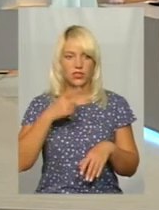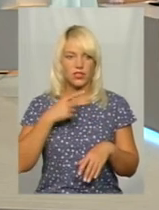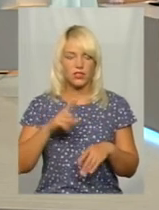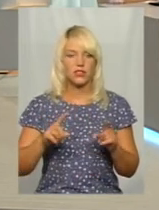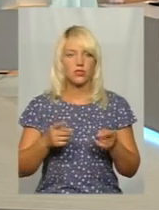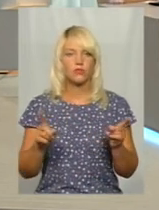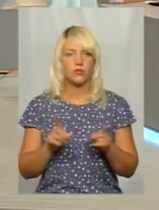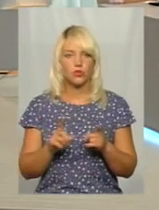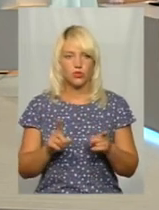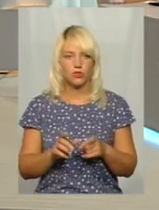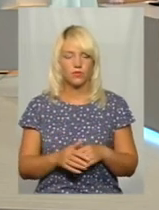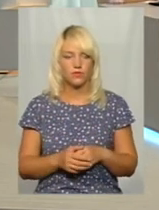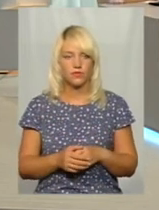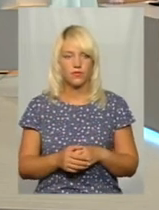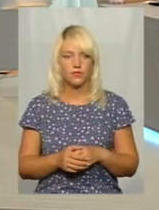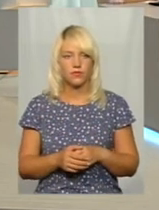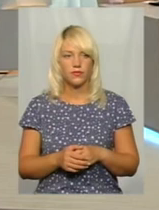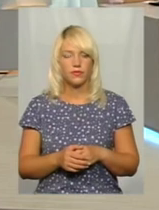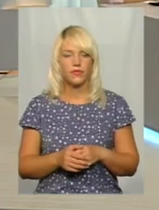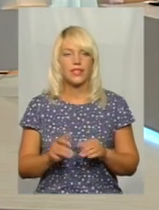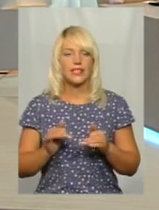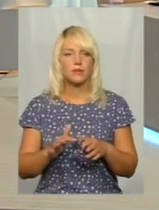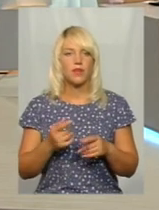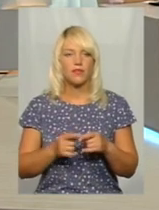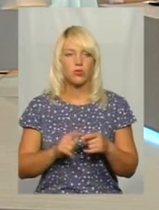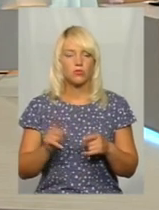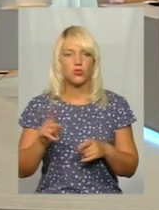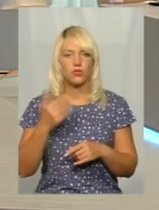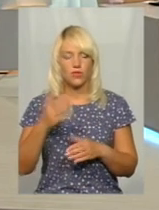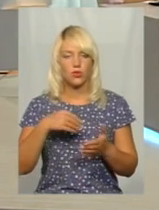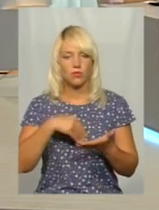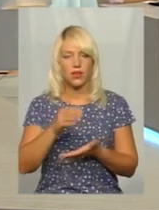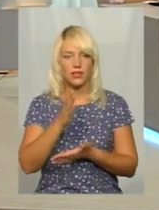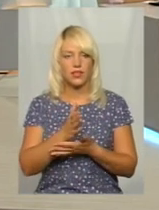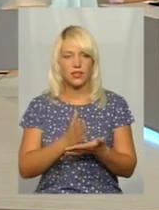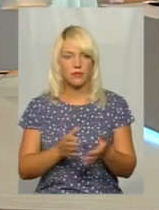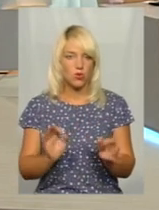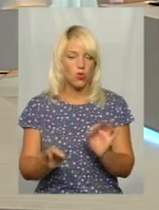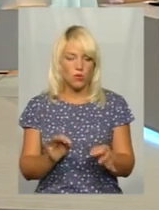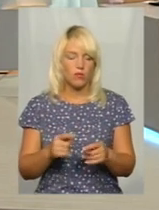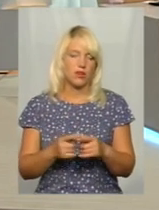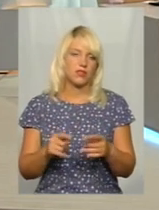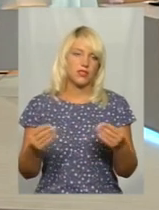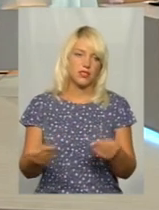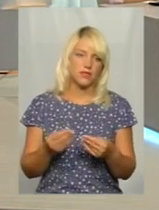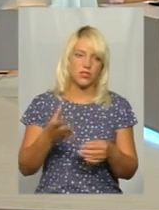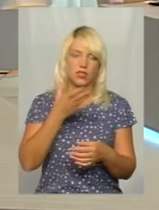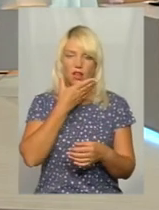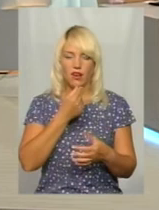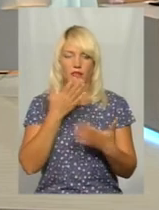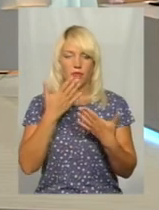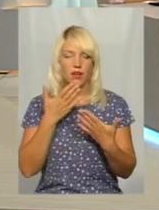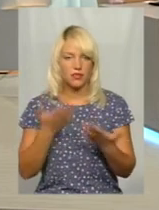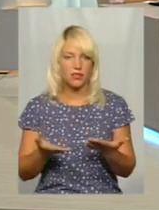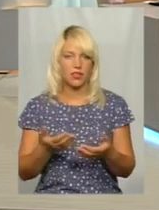справа в тому, що ви ж купляєте. Хліб нормальний, він свіжий, він гарно пахне,